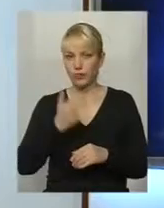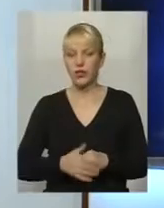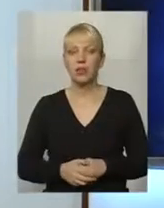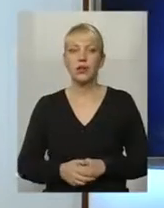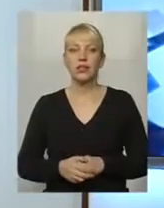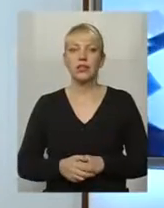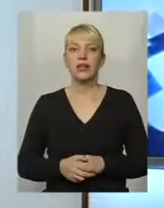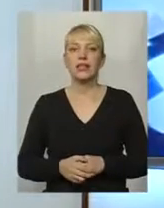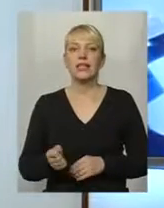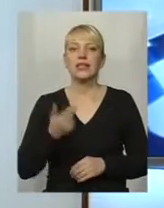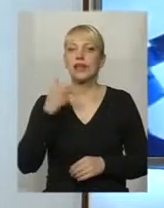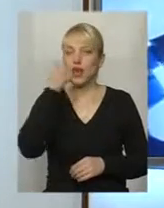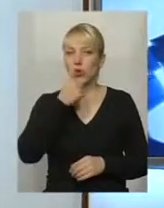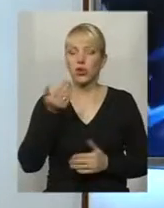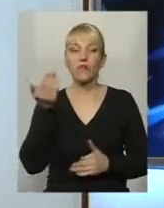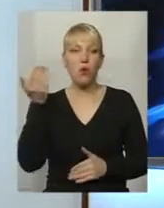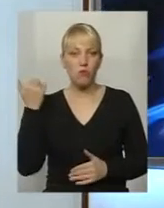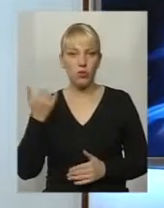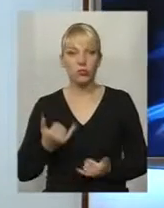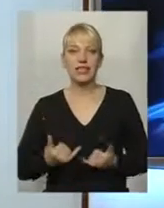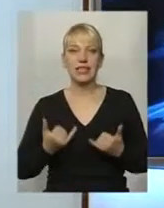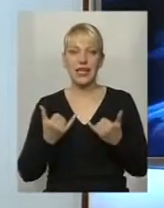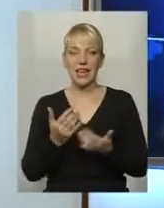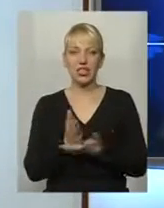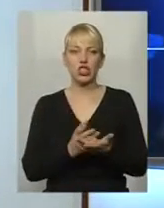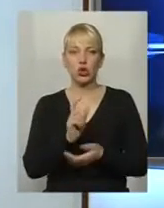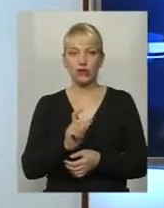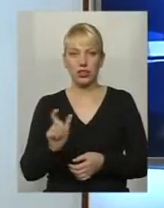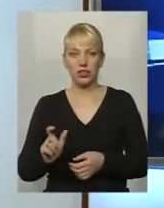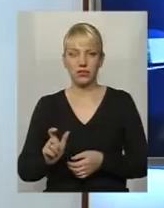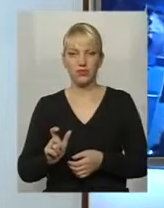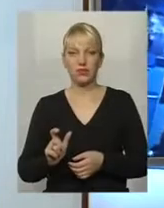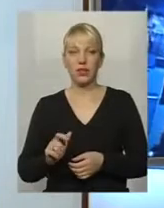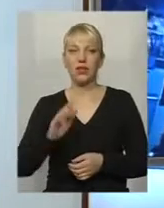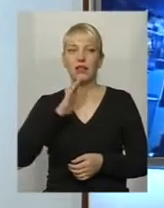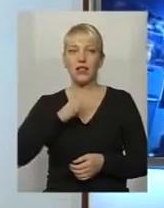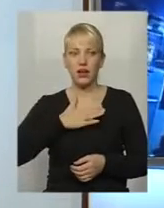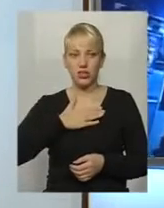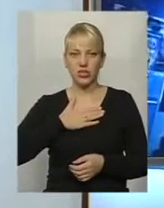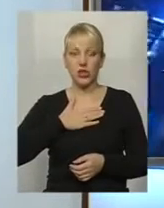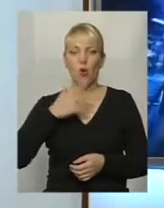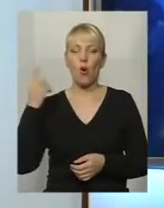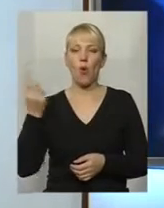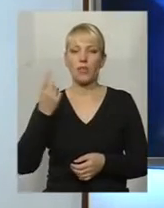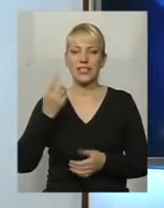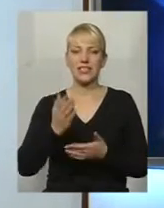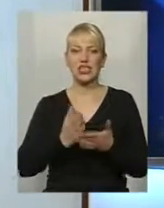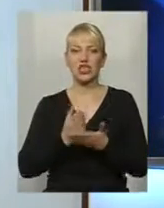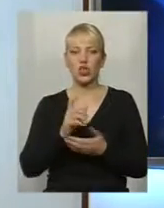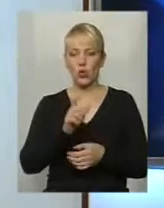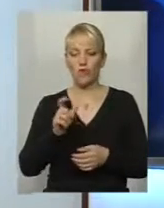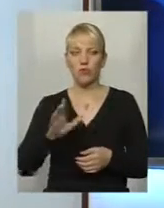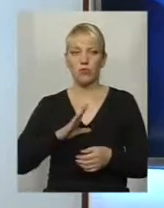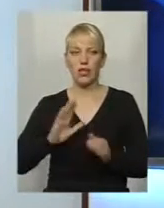речі, кілька років тому для чиновників наших, обласних чиновників, була запропонована